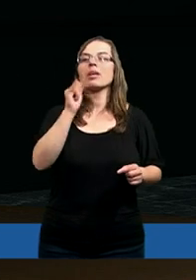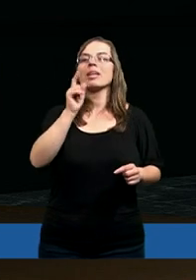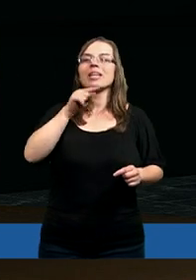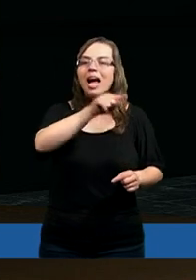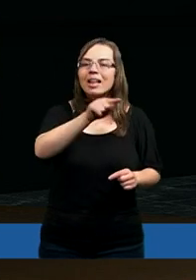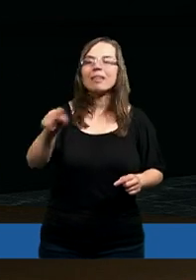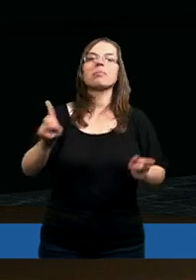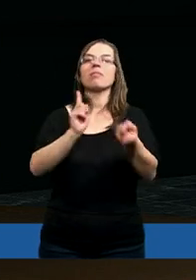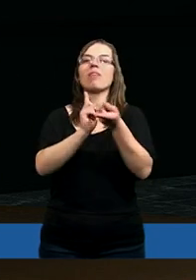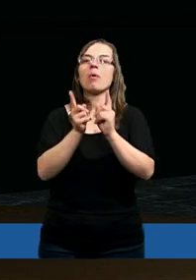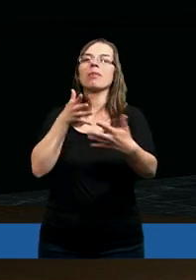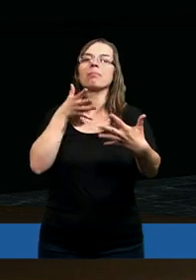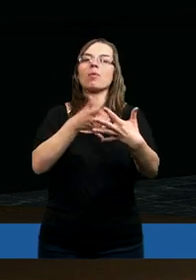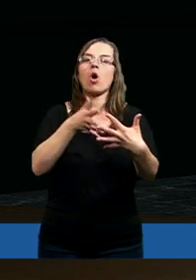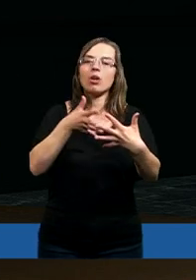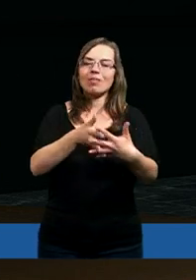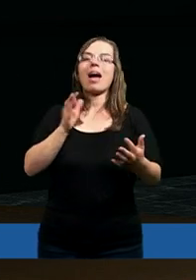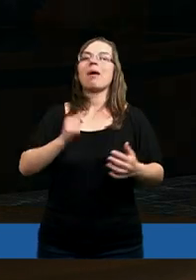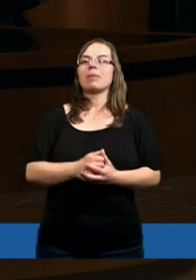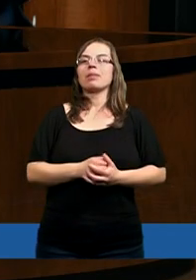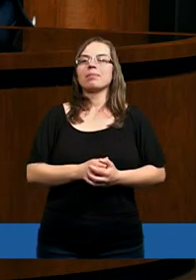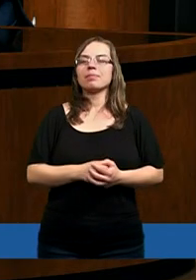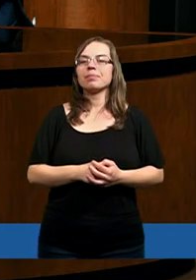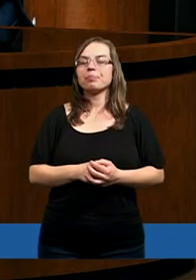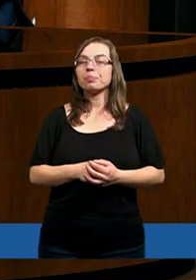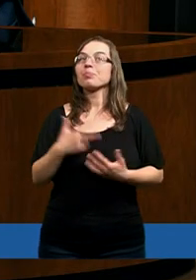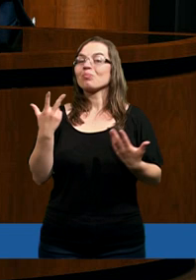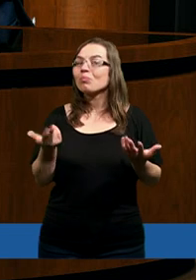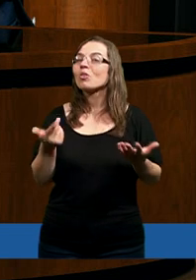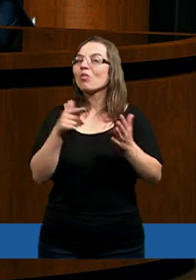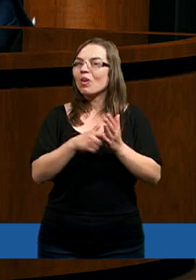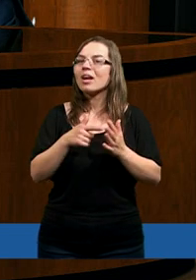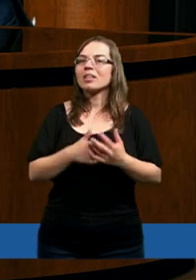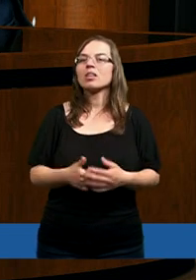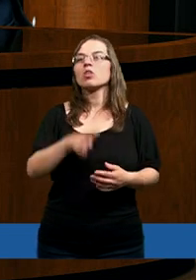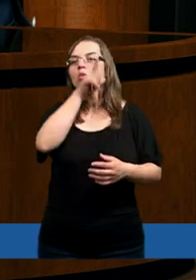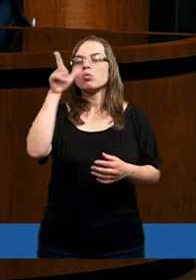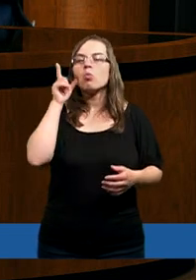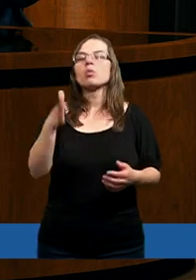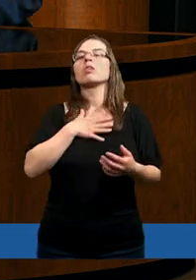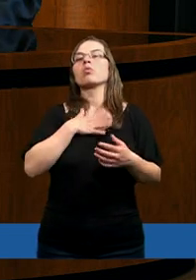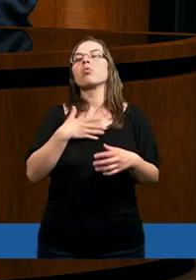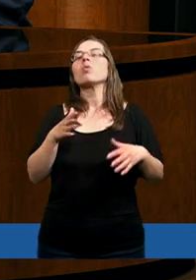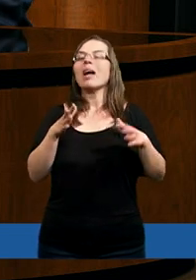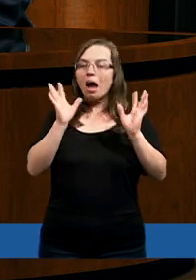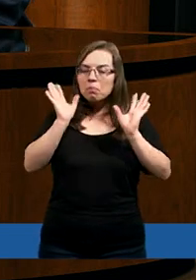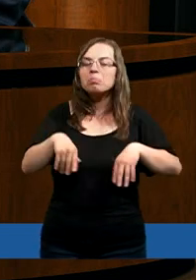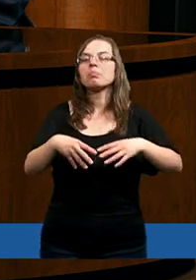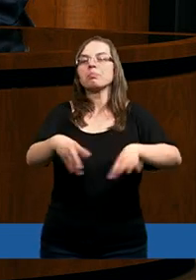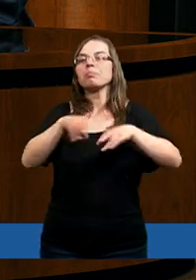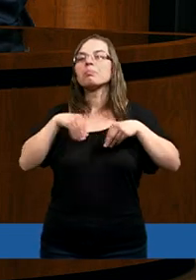i za tymi fałszywymi proroctwami. A więc ludzie dają upust swoim rządzom.